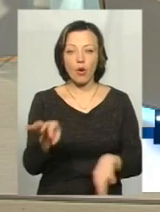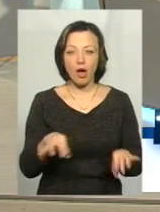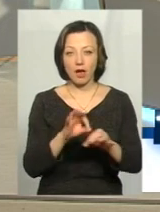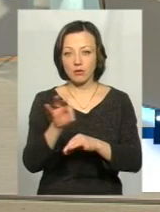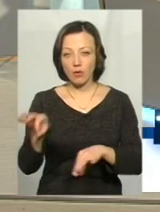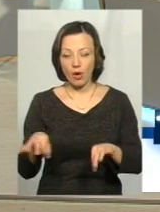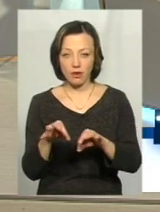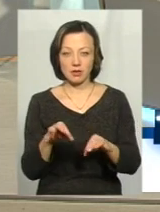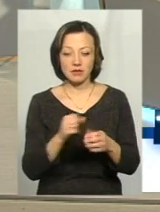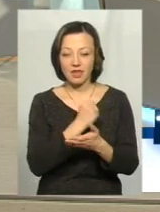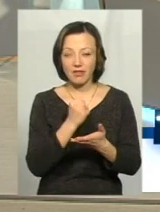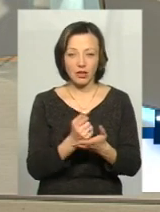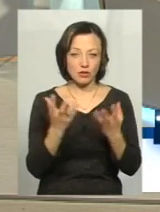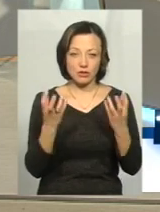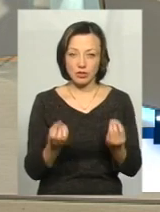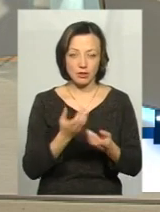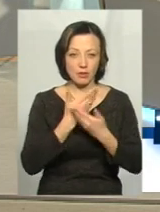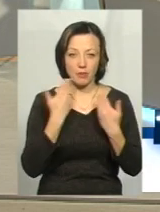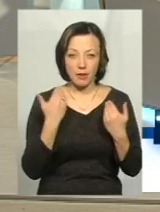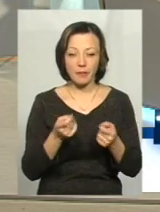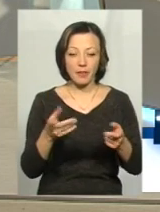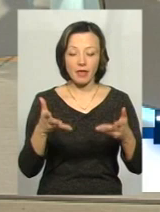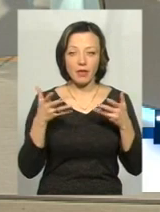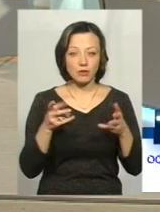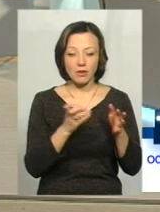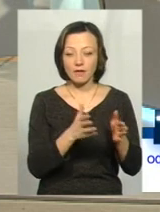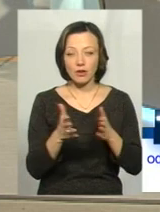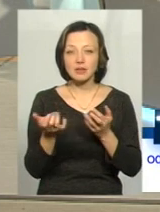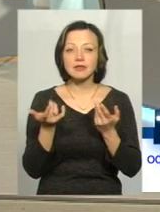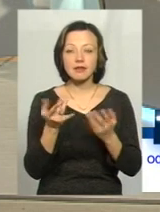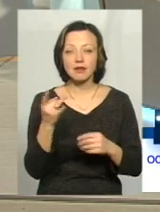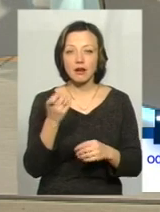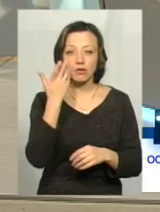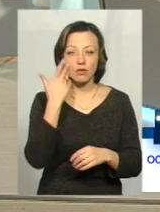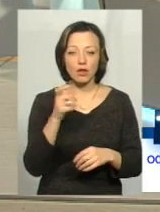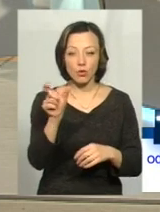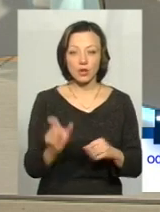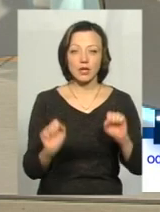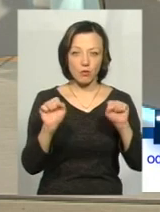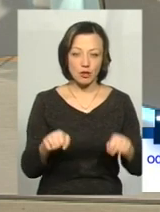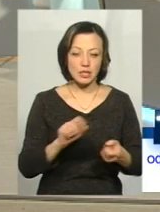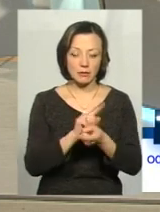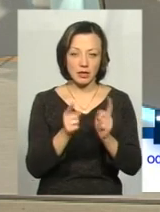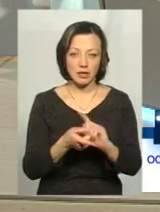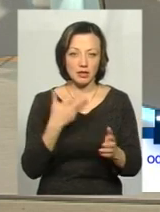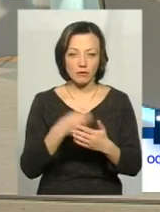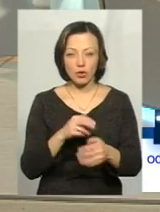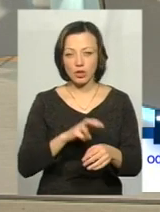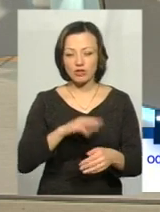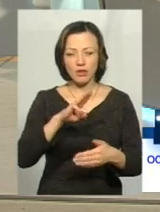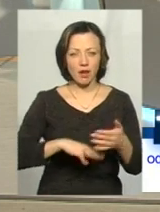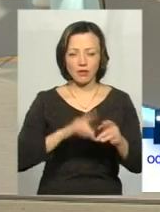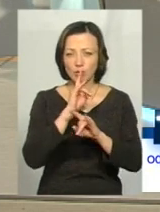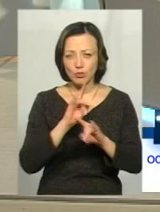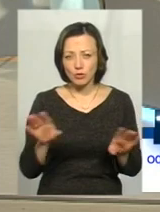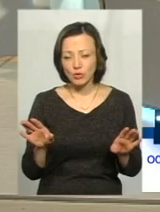наказів. І чітко не вирегулювано, скільки разів і коли особа може змінювати. Штрафних санкцій